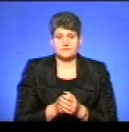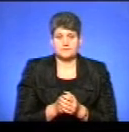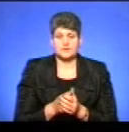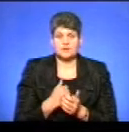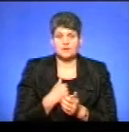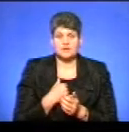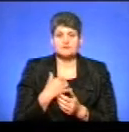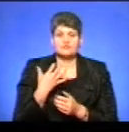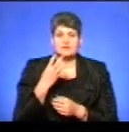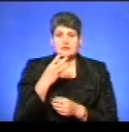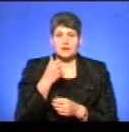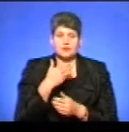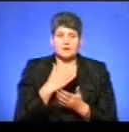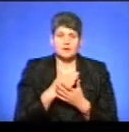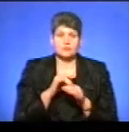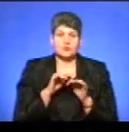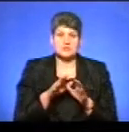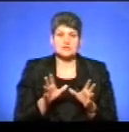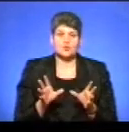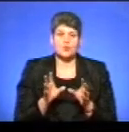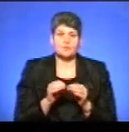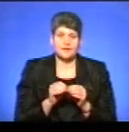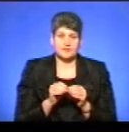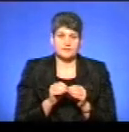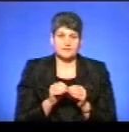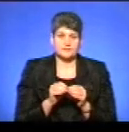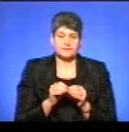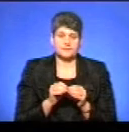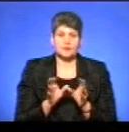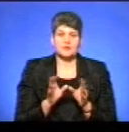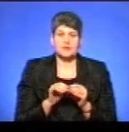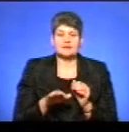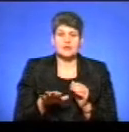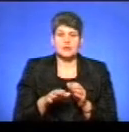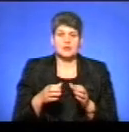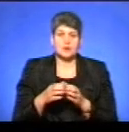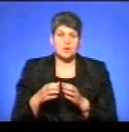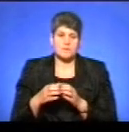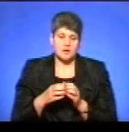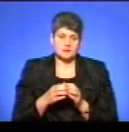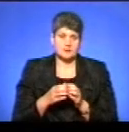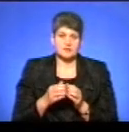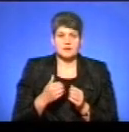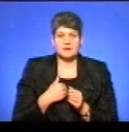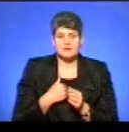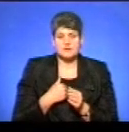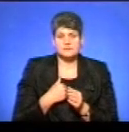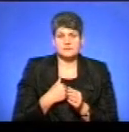У нас вже три роки триває процес об'єднання в об'єднанні територіальної громади. Я,